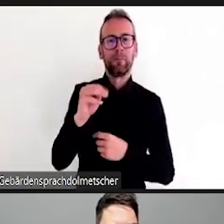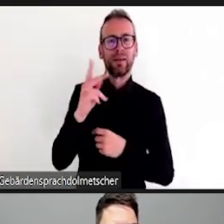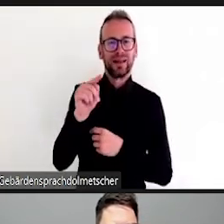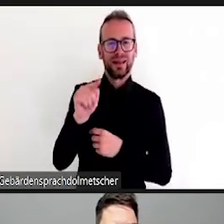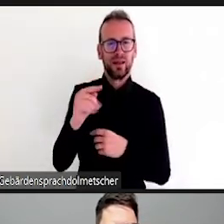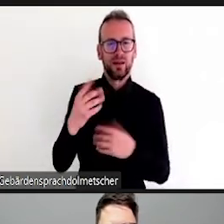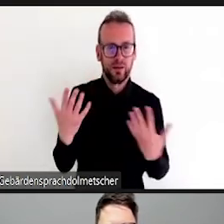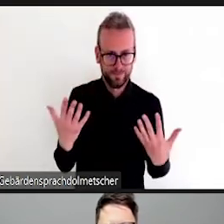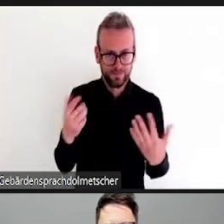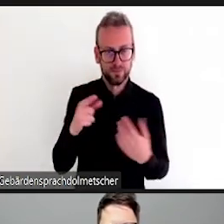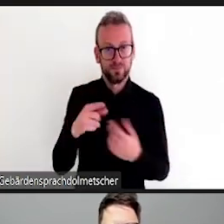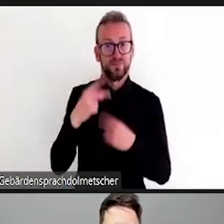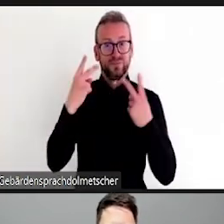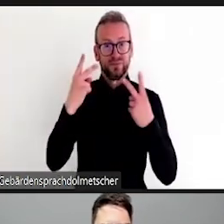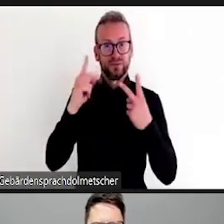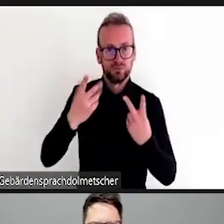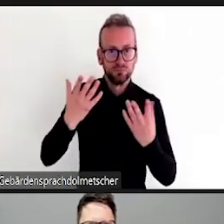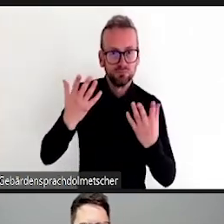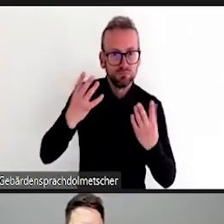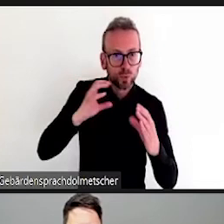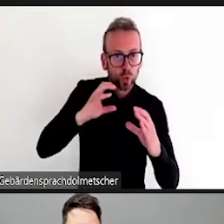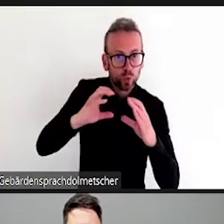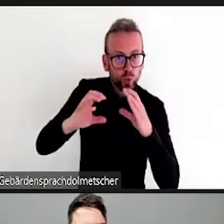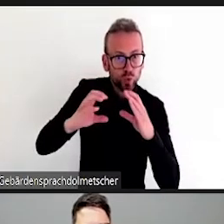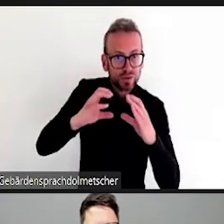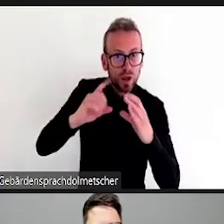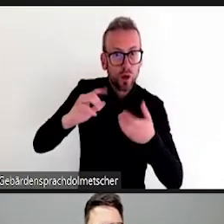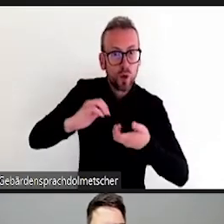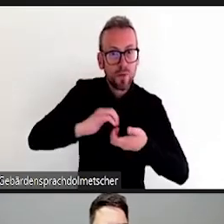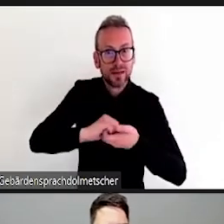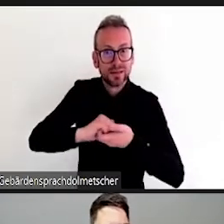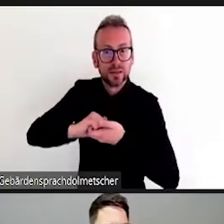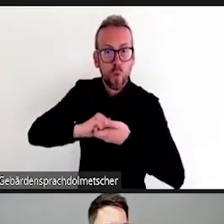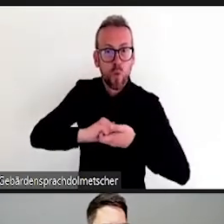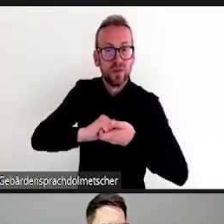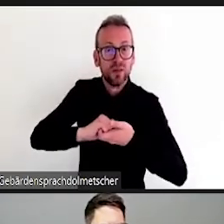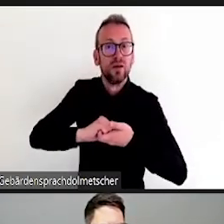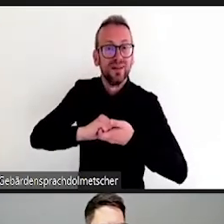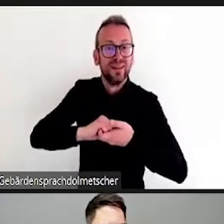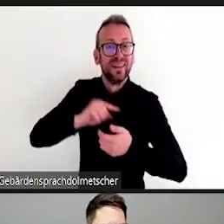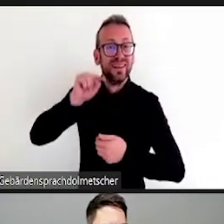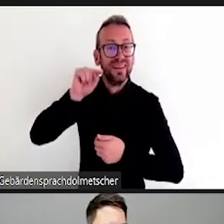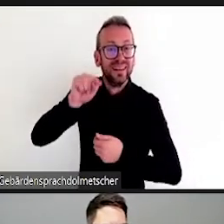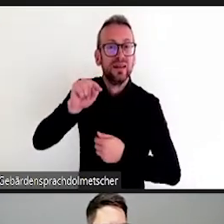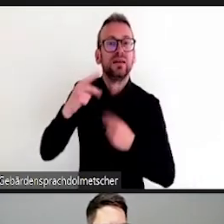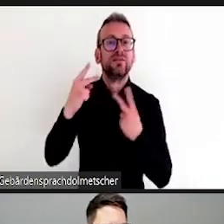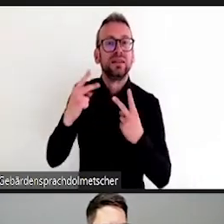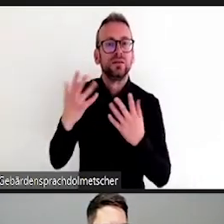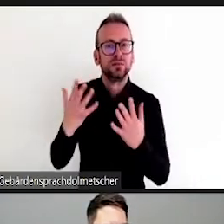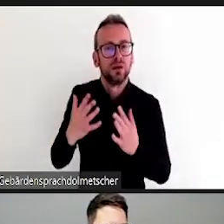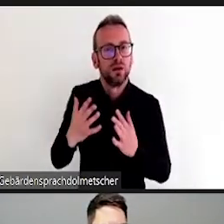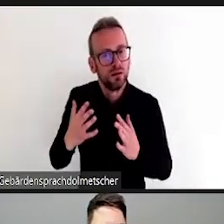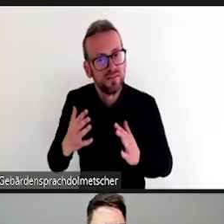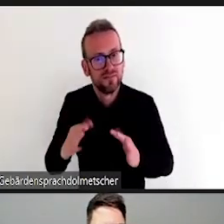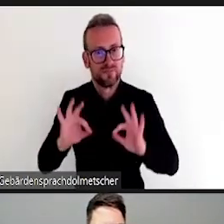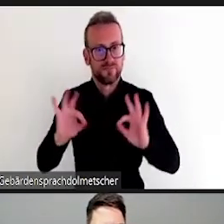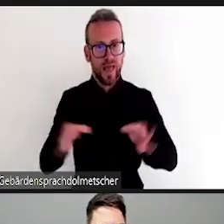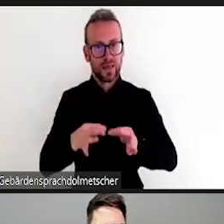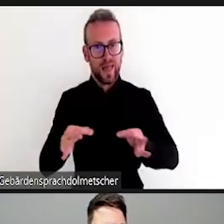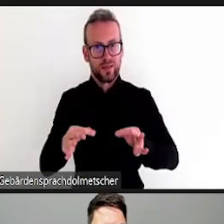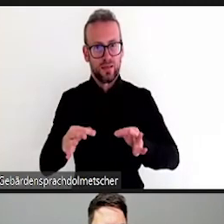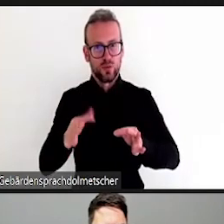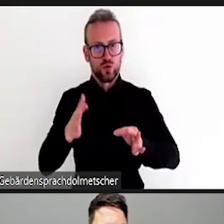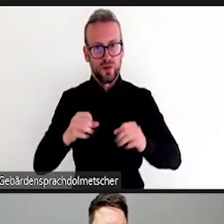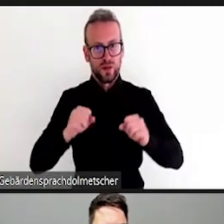natürlich noch drum. Das heißt, Sie werden das auf jeden Fall irgendwie bekommen. Da schauen wir gleich im Nachhinein, was da irgendwie schief gelaufen